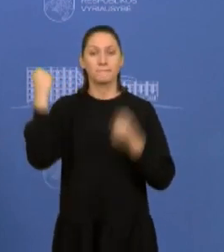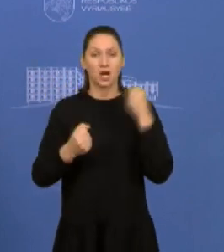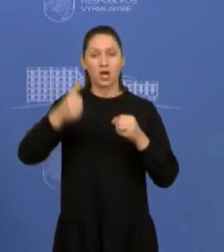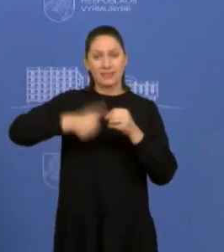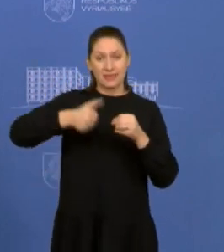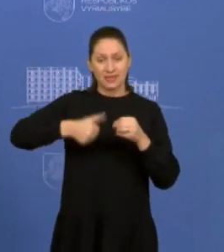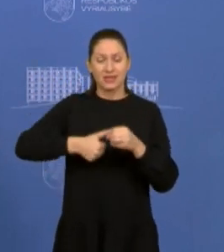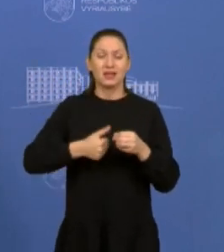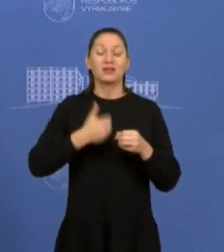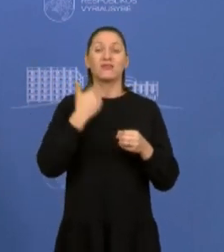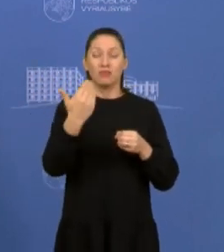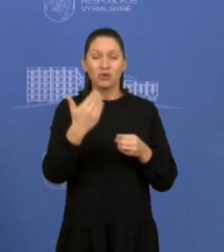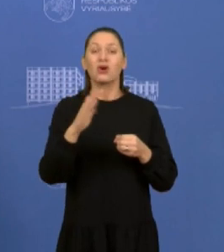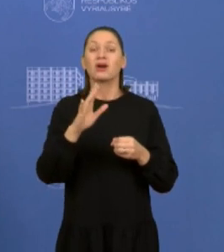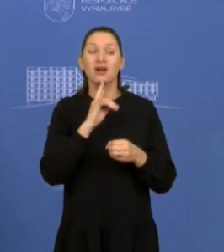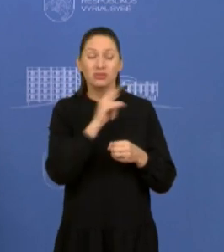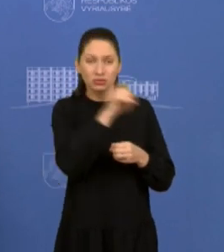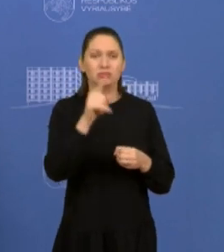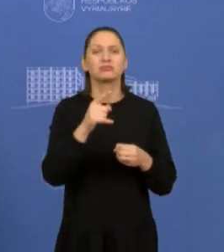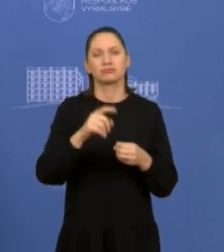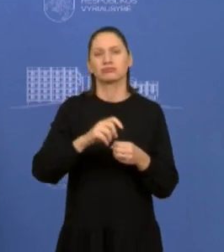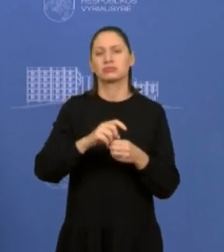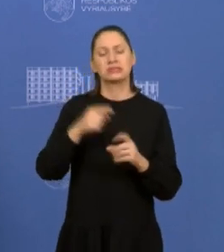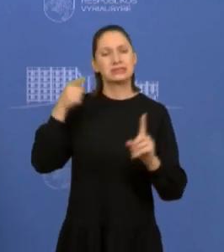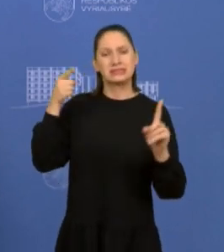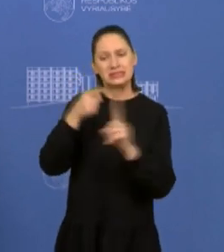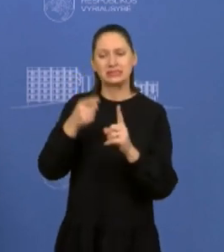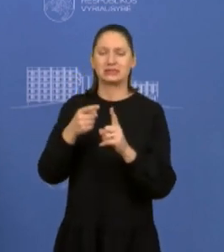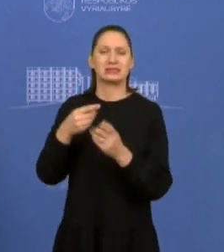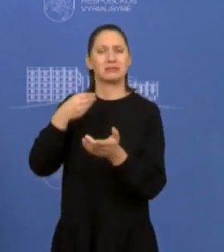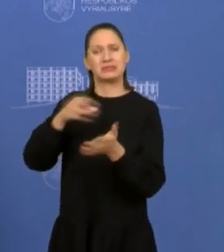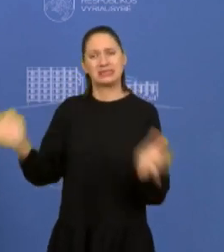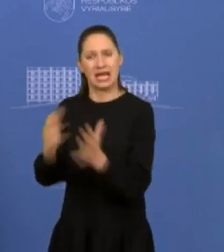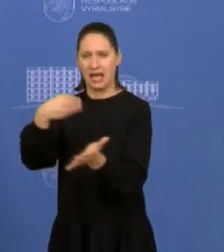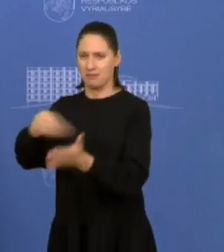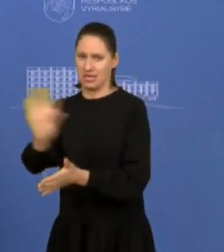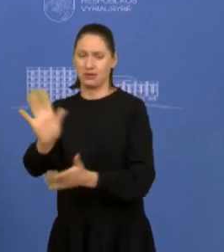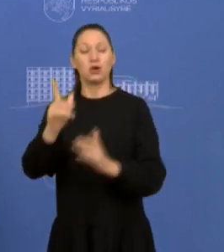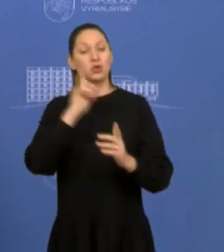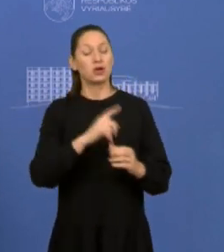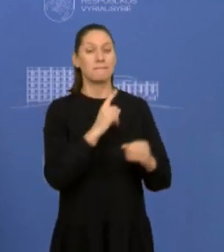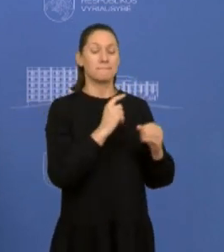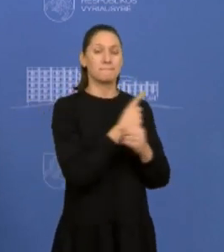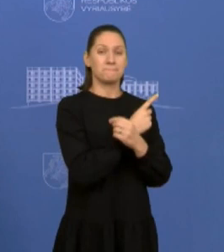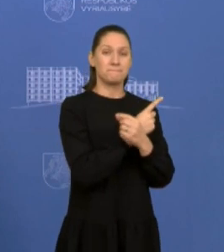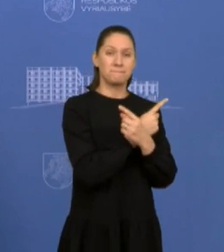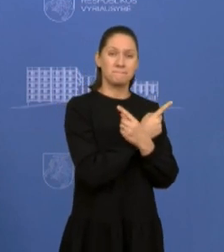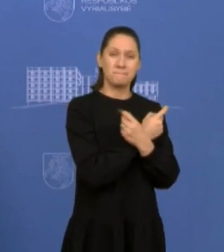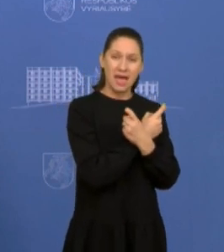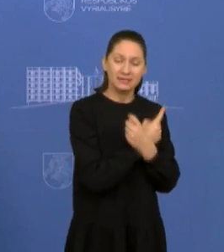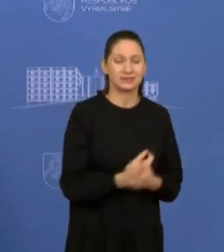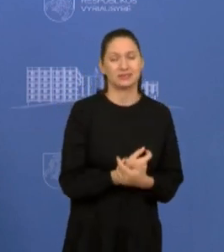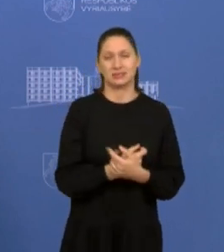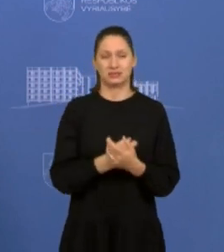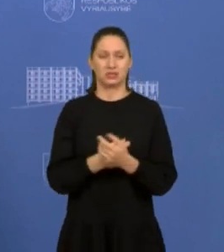automobiliai, jie turėtų būti mažiau skatinama alternatyvo, o skirtumas šiandien tarp benzininių kūro